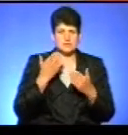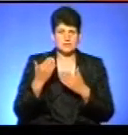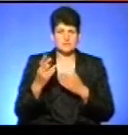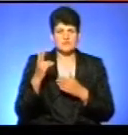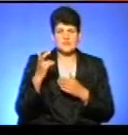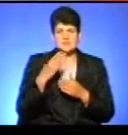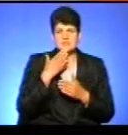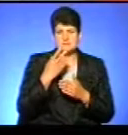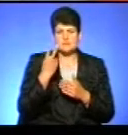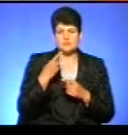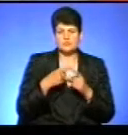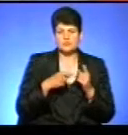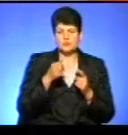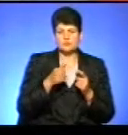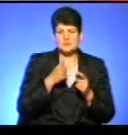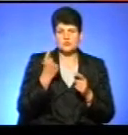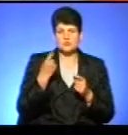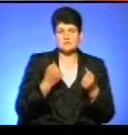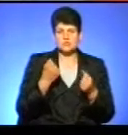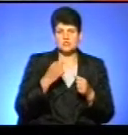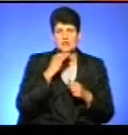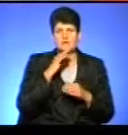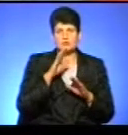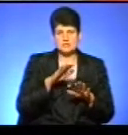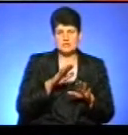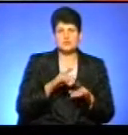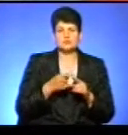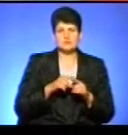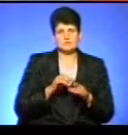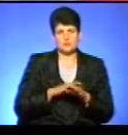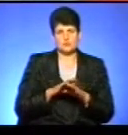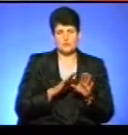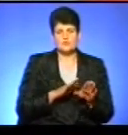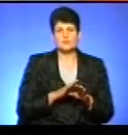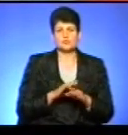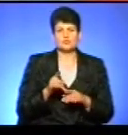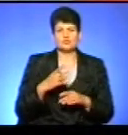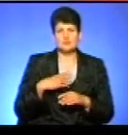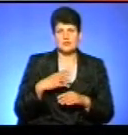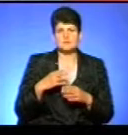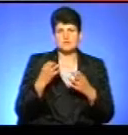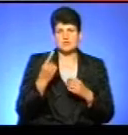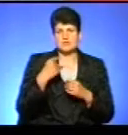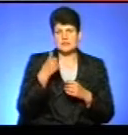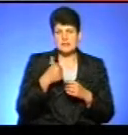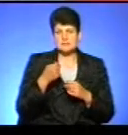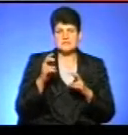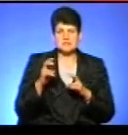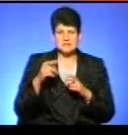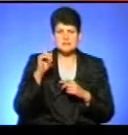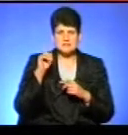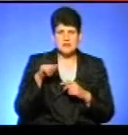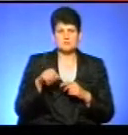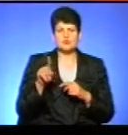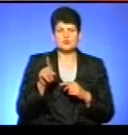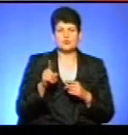Тут 200 запитів за два з половиною місяці, одна машина достатньо для того, щоб з цим справлятися. Тому чекаємо ще один рік. Ми сиділи, знаємо, що зараз